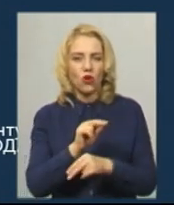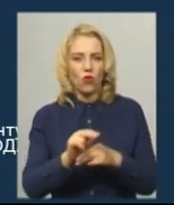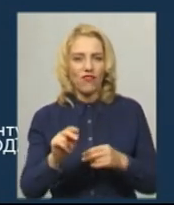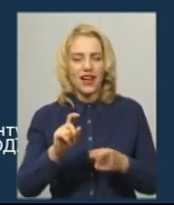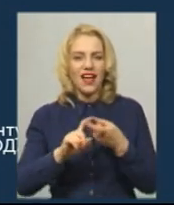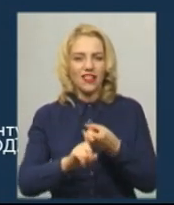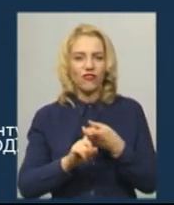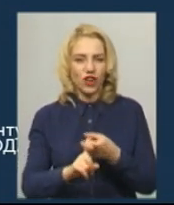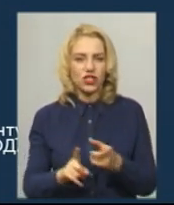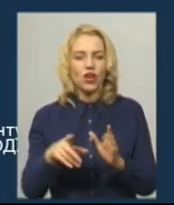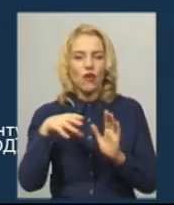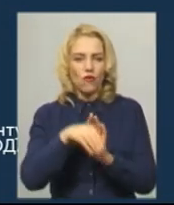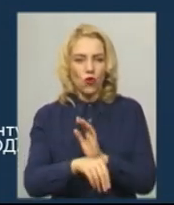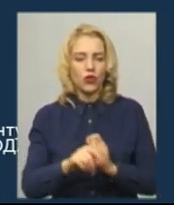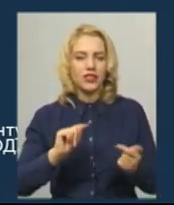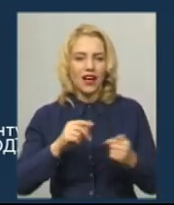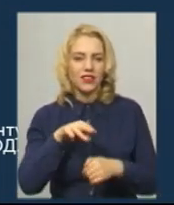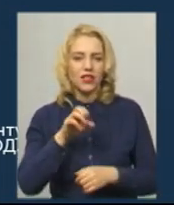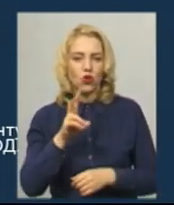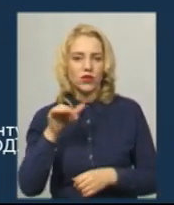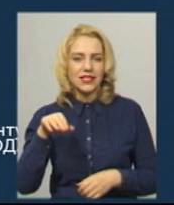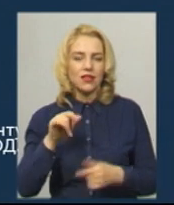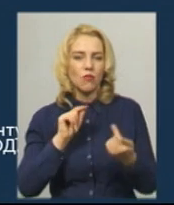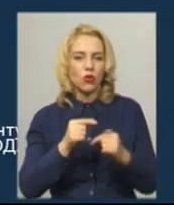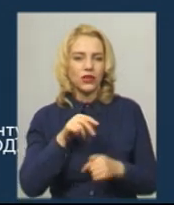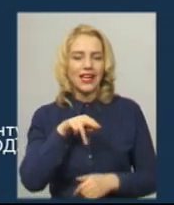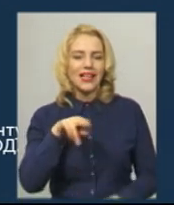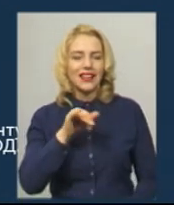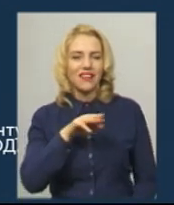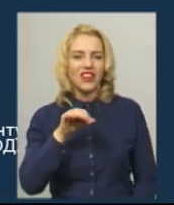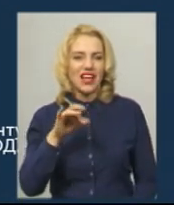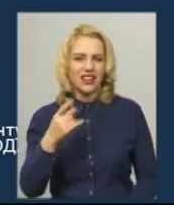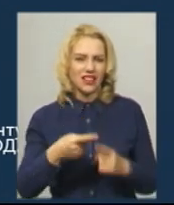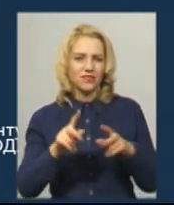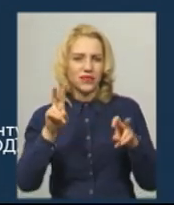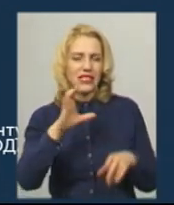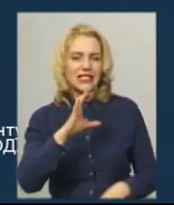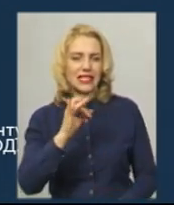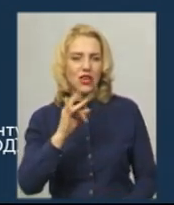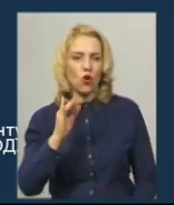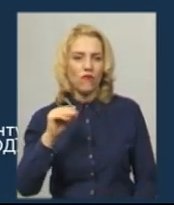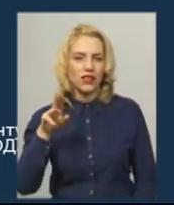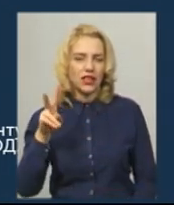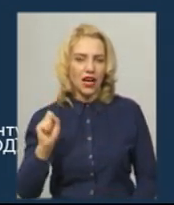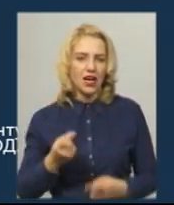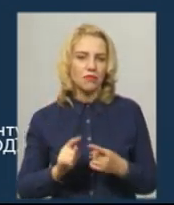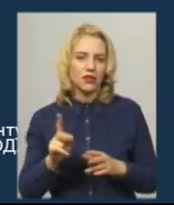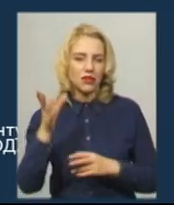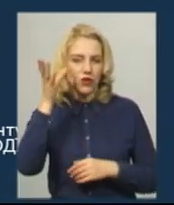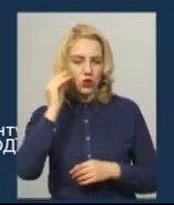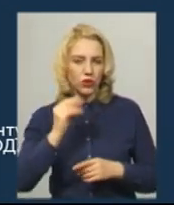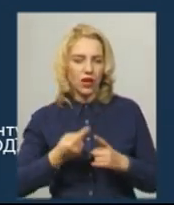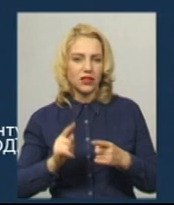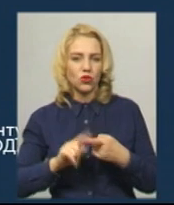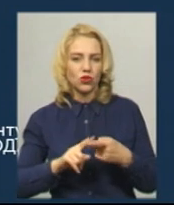входить і антитоксин протидихтерійний, тобто сироватка. Ми таку заявку робили з урахуванням того,